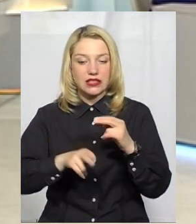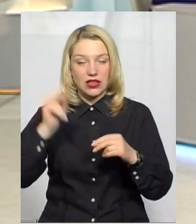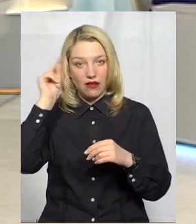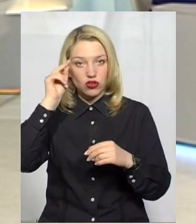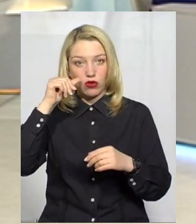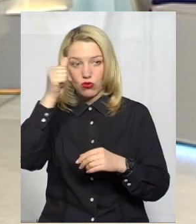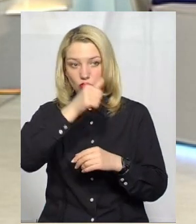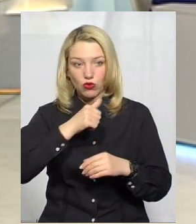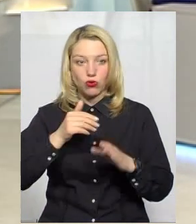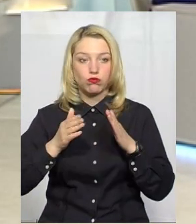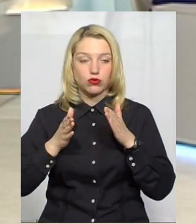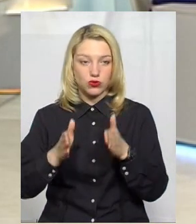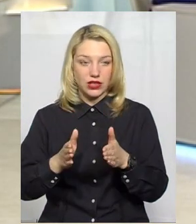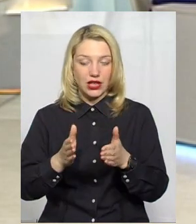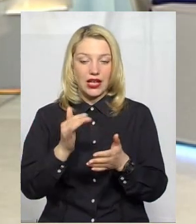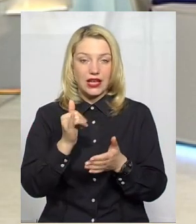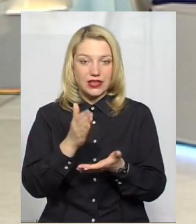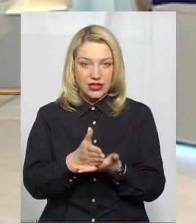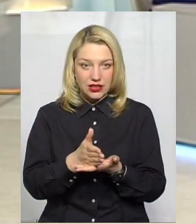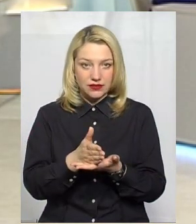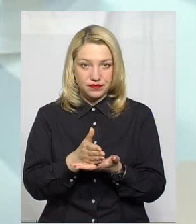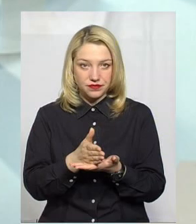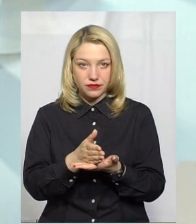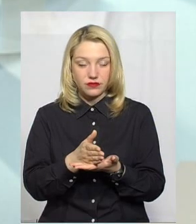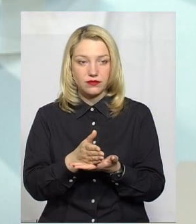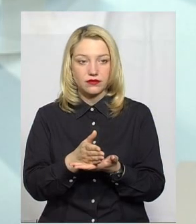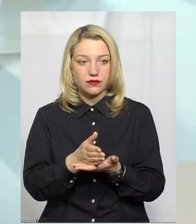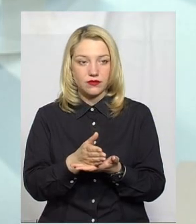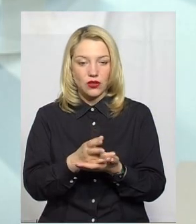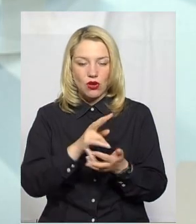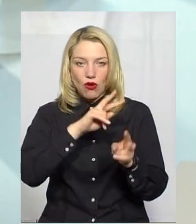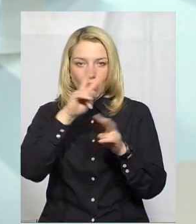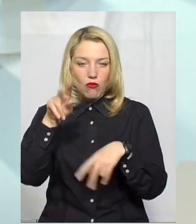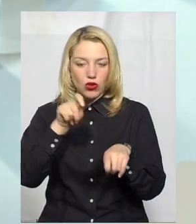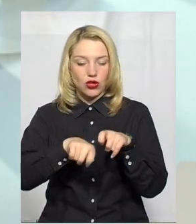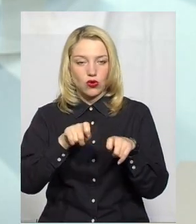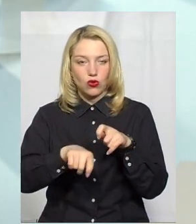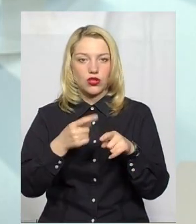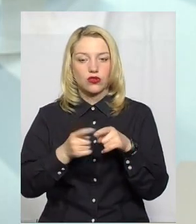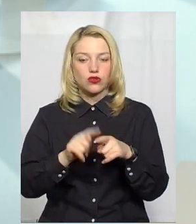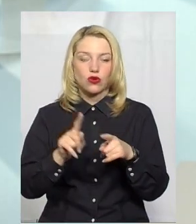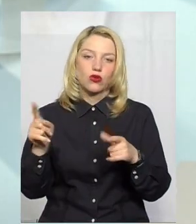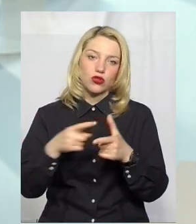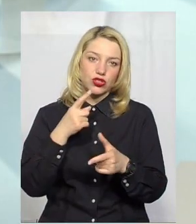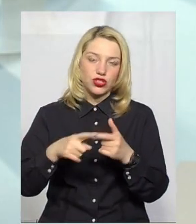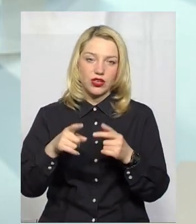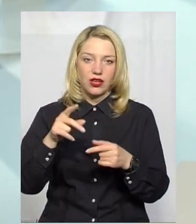року буде, є, вірніше, моніторинг того, чи досягнуті ці цілі.